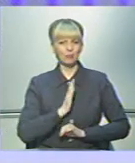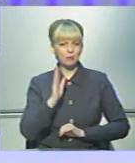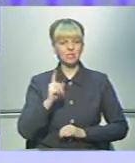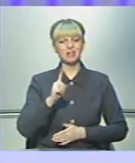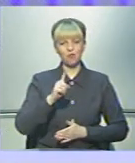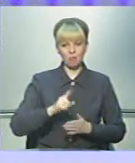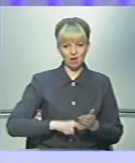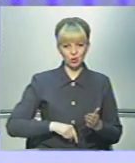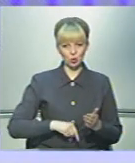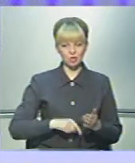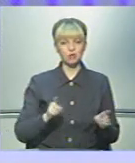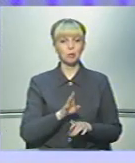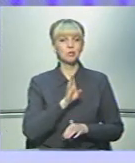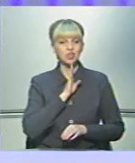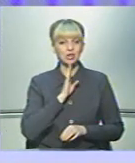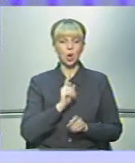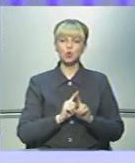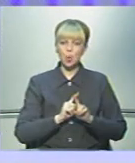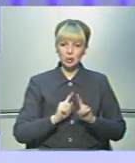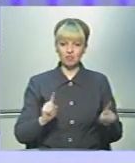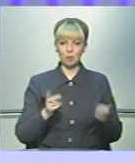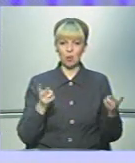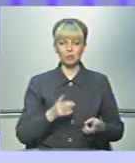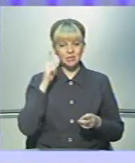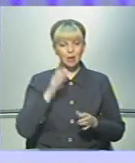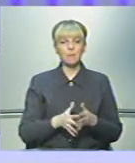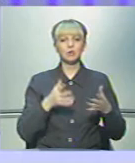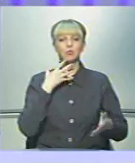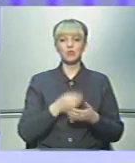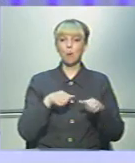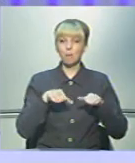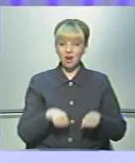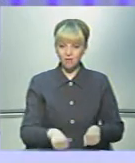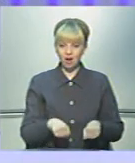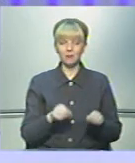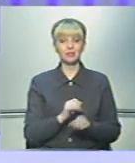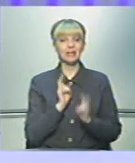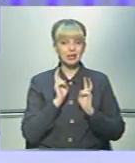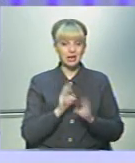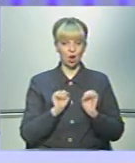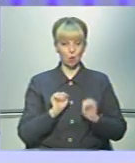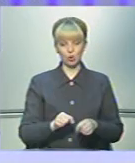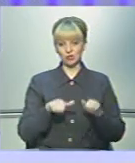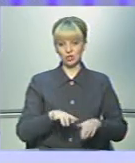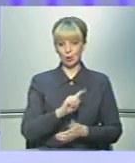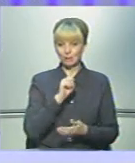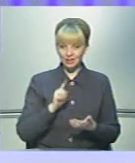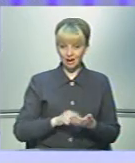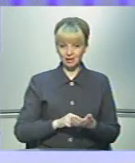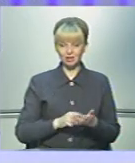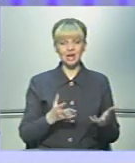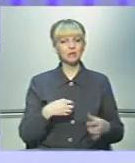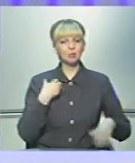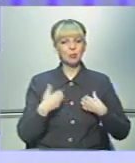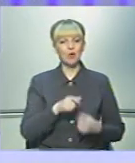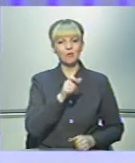впевненості. Аби жінки з особливими потребами знали більше про свої права та про те, як можна вирішити питання, які